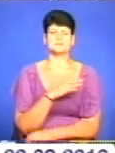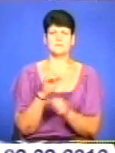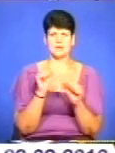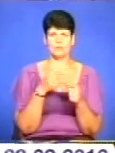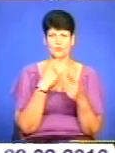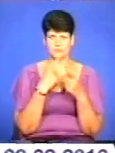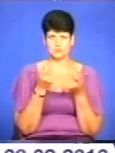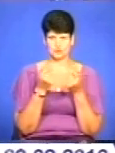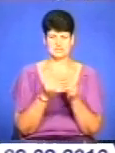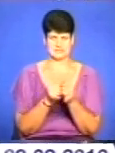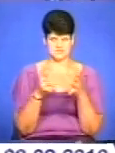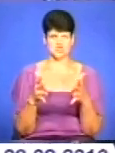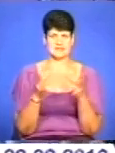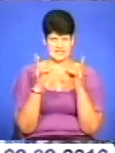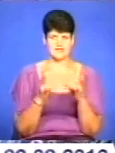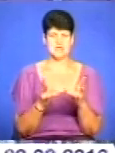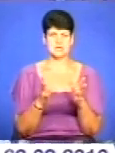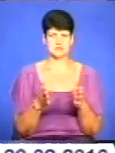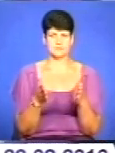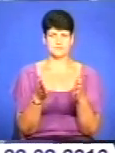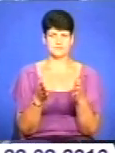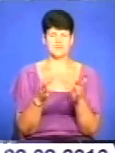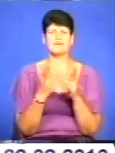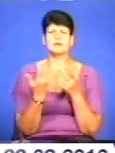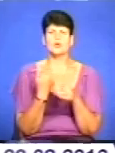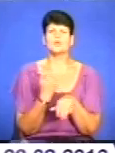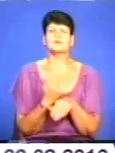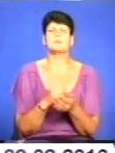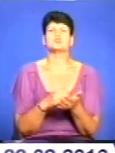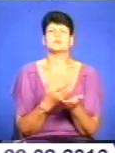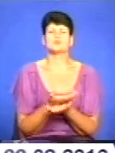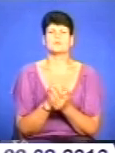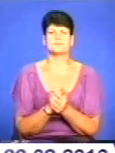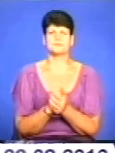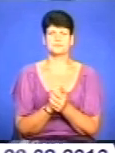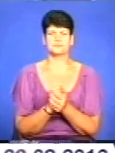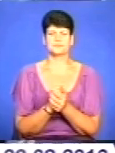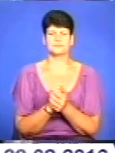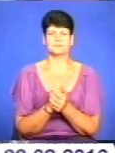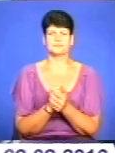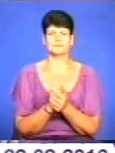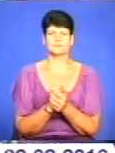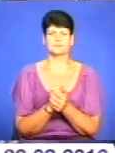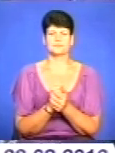говорити, що трошки зросла варіність, так? Як ви думаєте, які основні причини цього?»